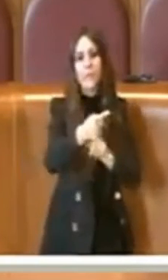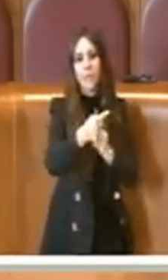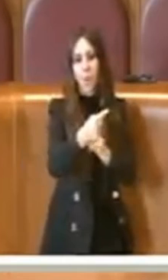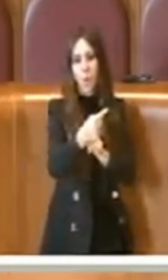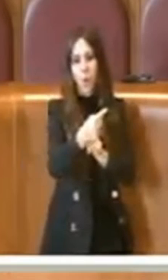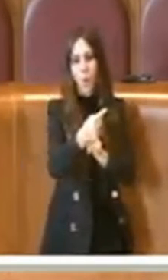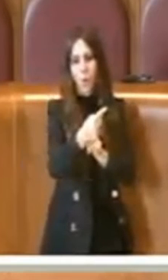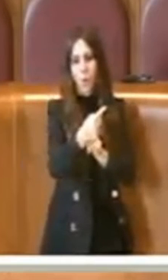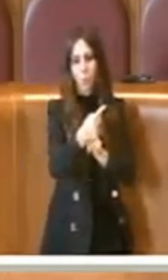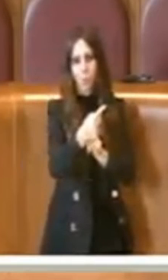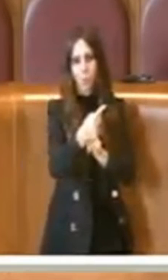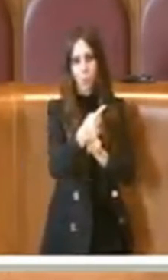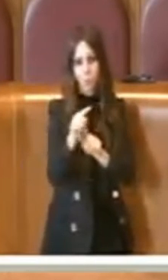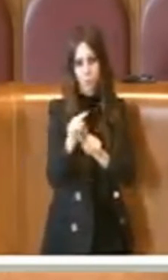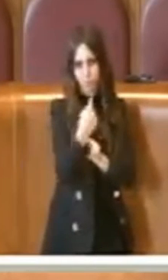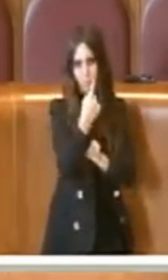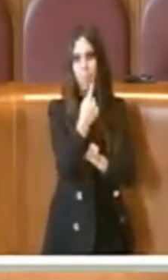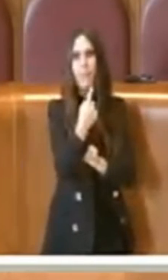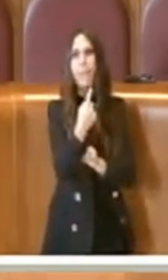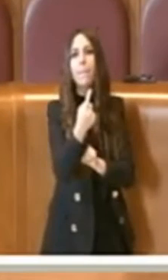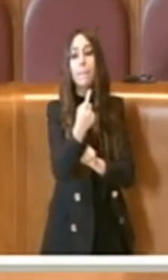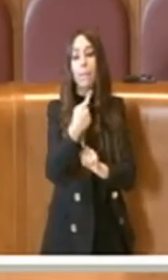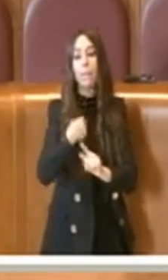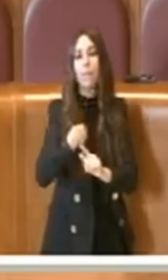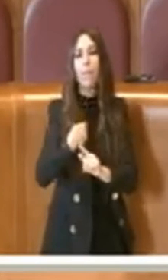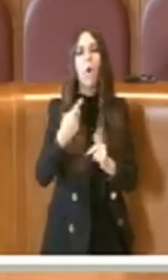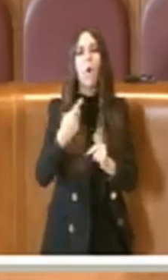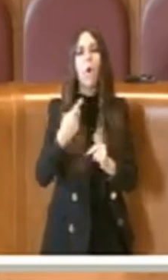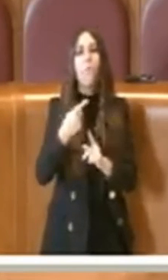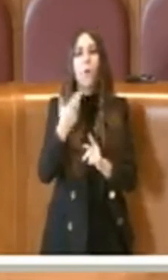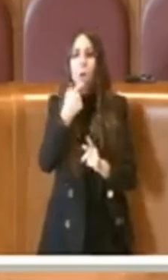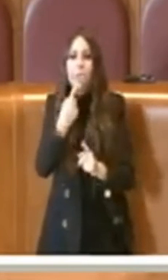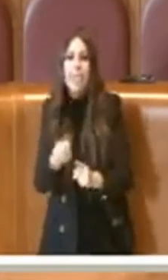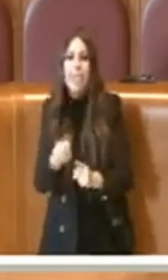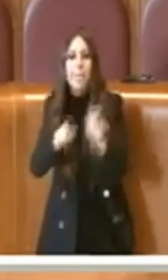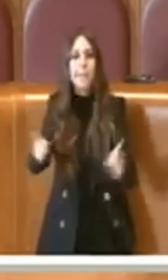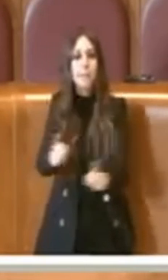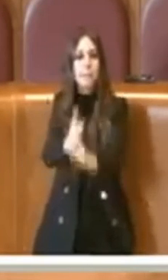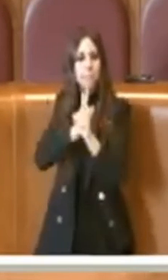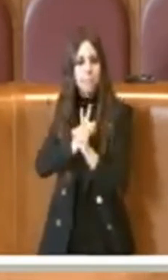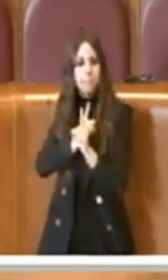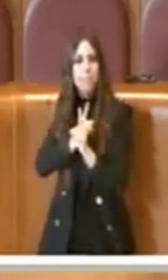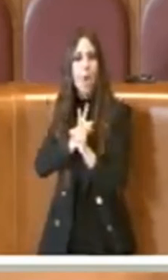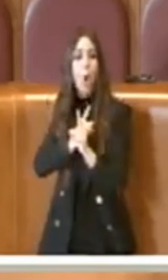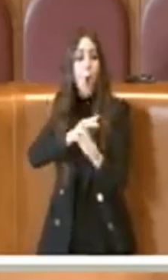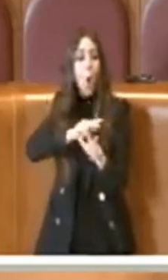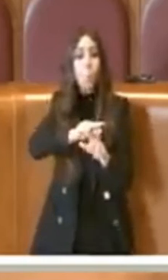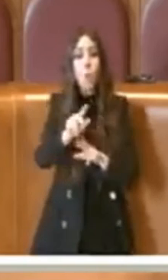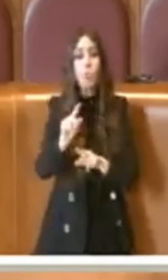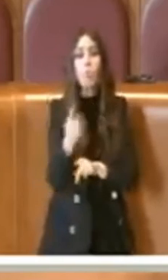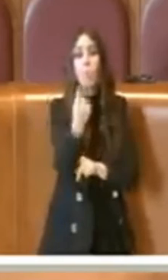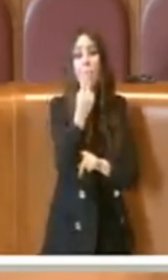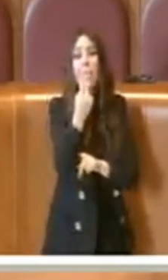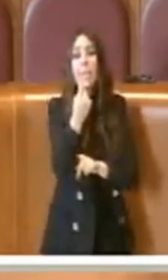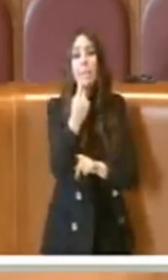Lo dico magari per chi ci segue da casa e per chi non lo sa. Il municipio primo è governato dal PD.